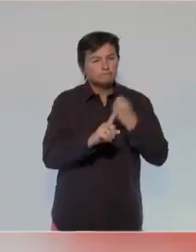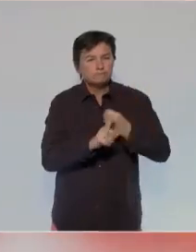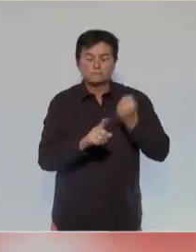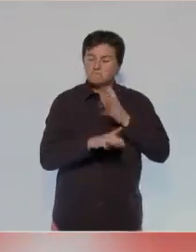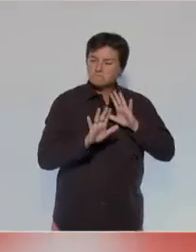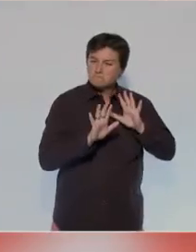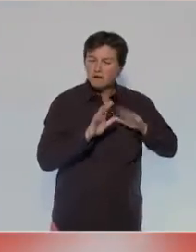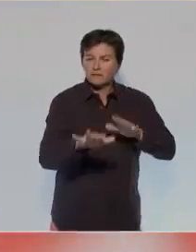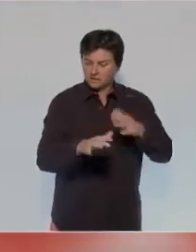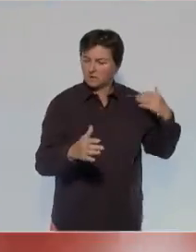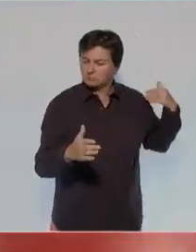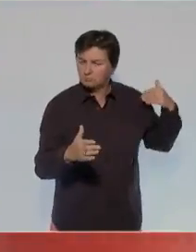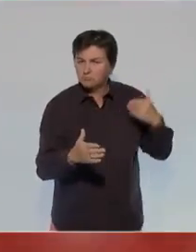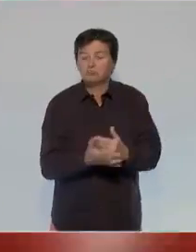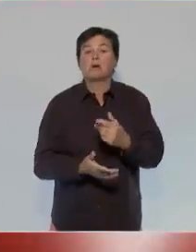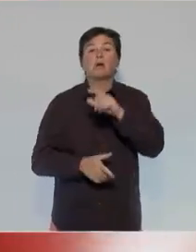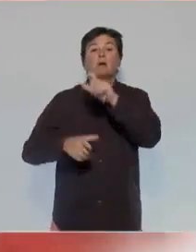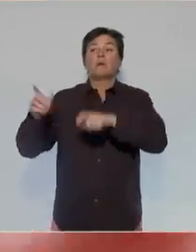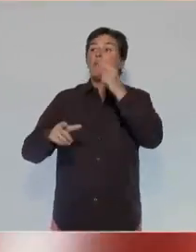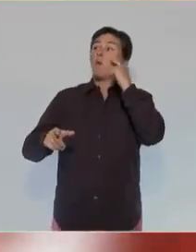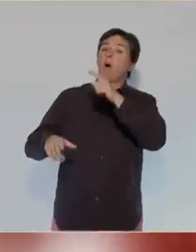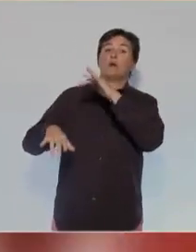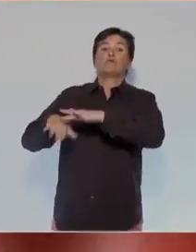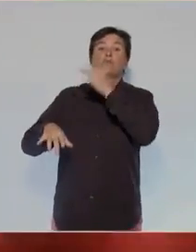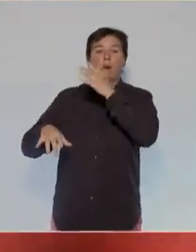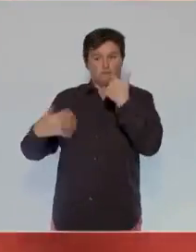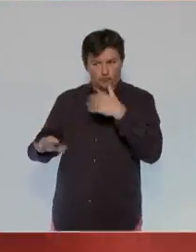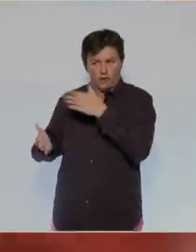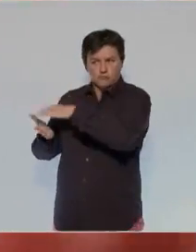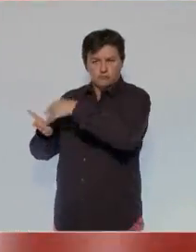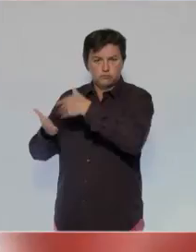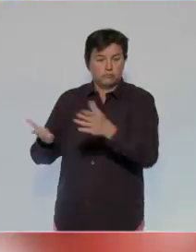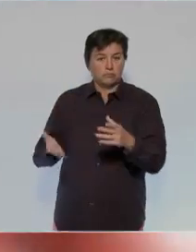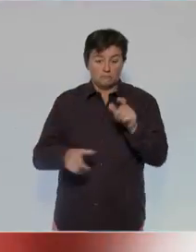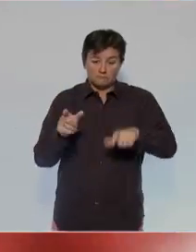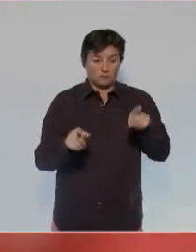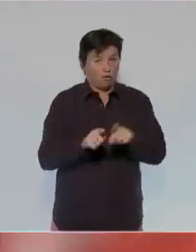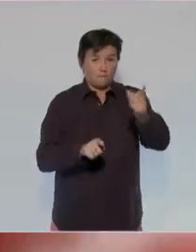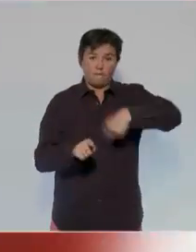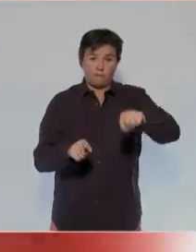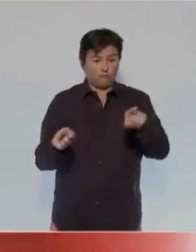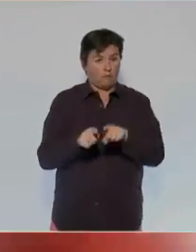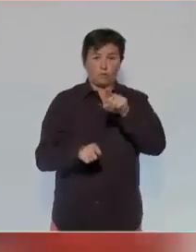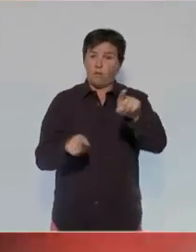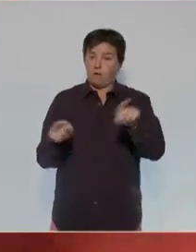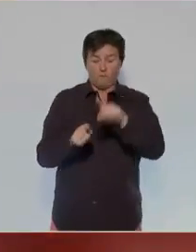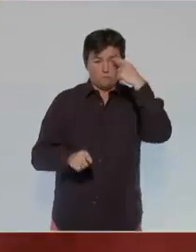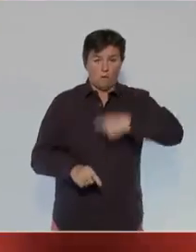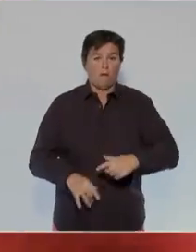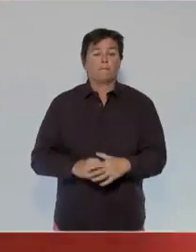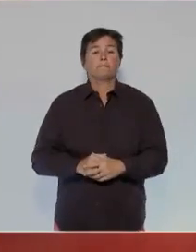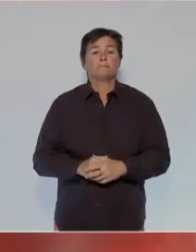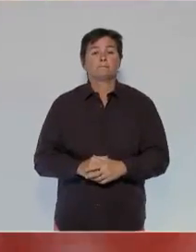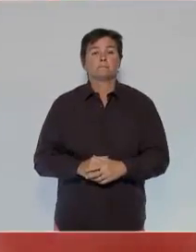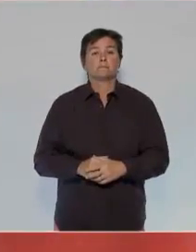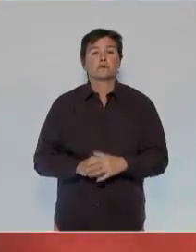ont lutté, manifesté et ceux qui se croyaient invincibles ont été chassés. Des gens comme vous, des gens comme toi, des gens